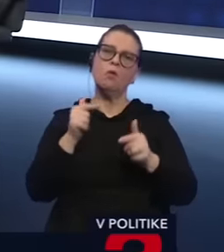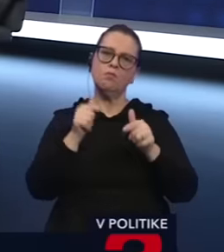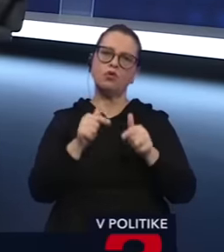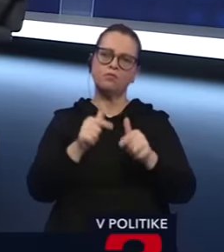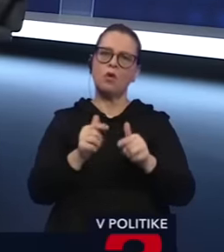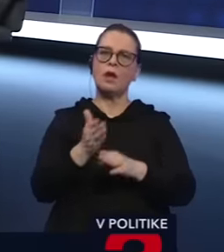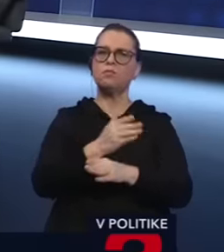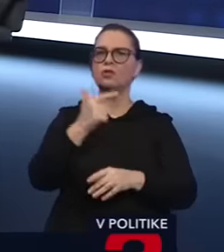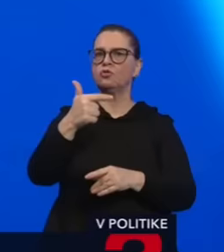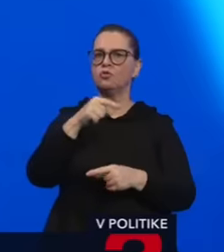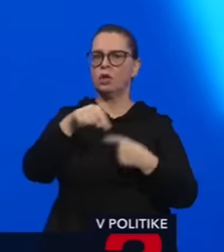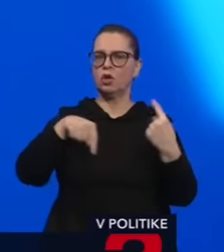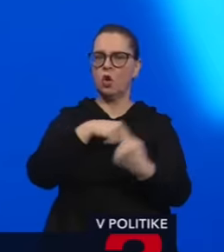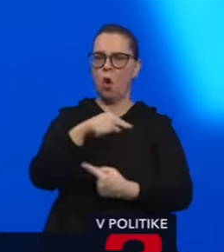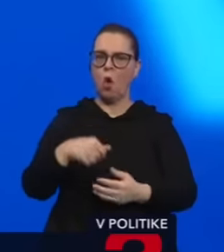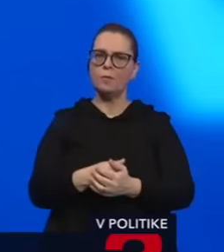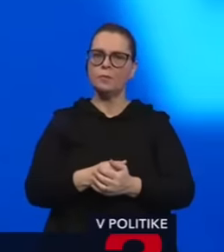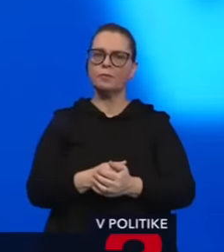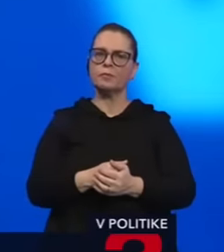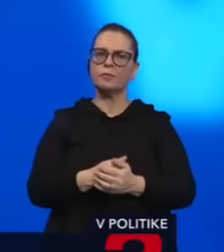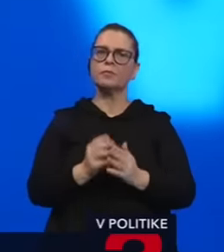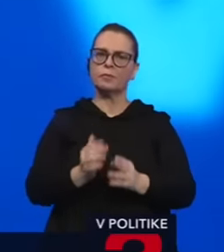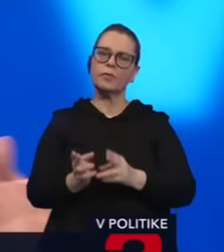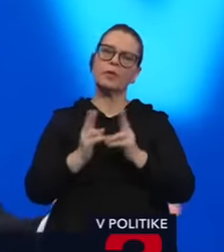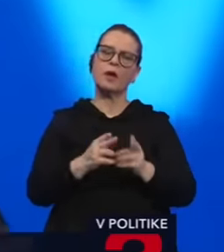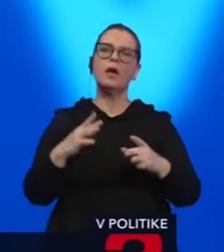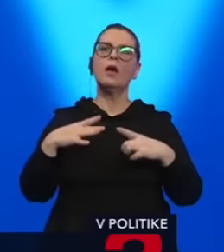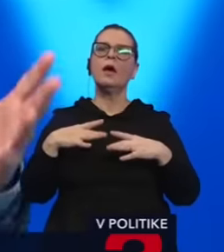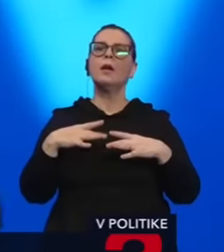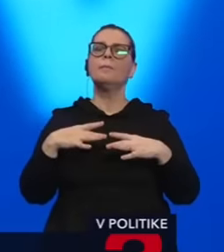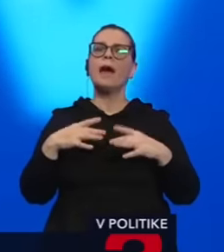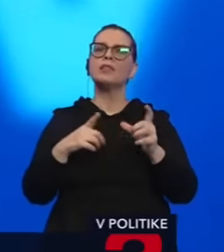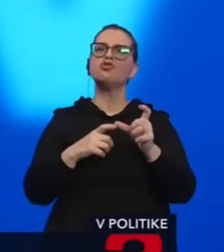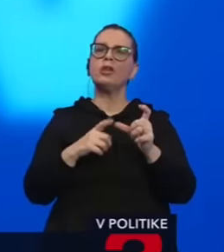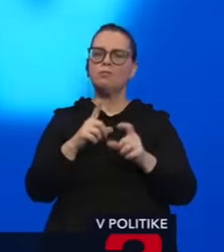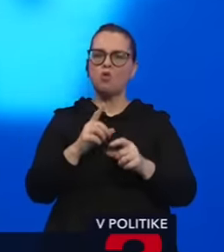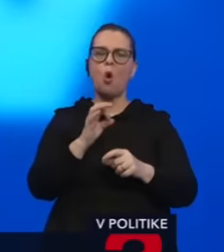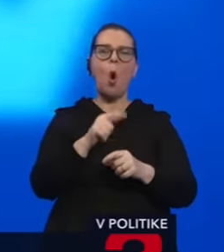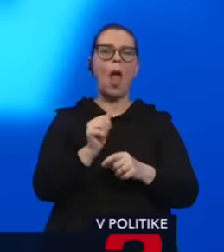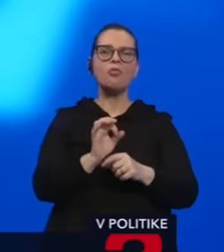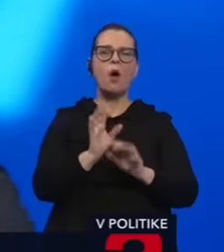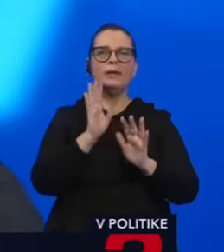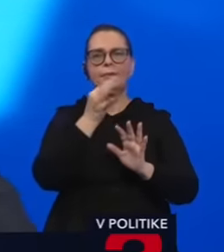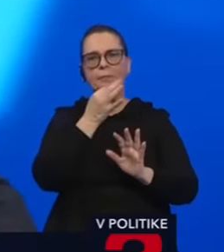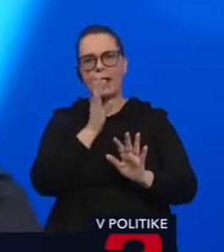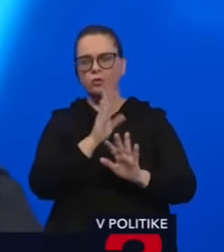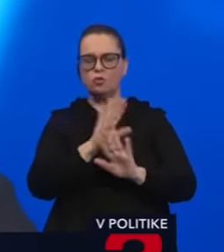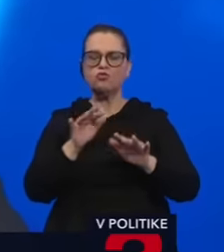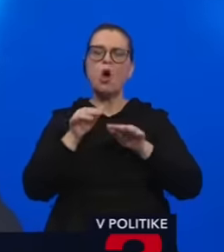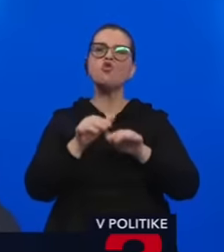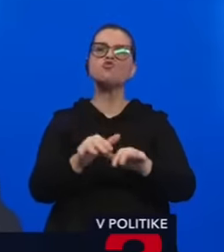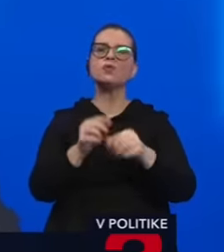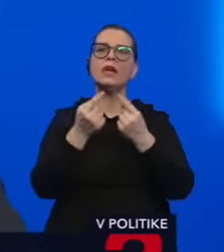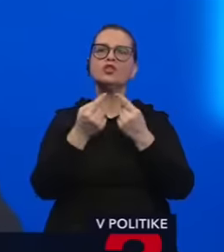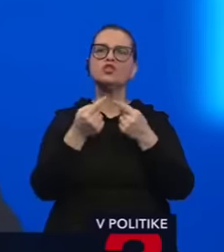Rozumiem. Pán Šipoš, aj keď Hnutie Slovensko, ešte máme zaužívané Oľano, aj keď Hnutie